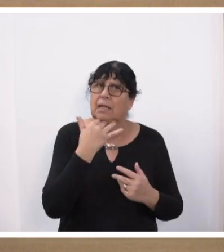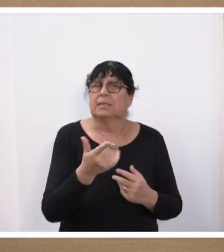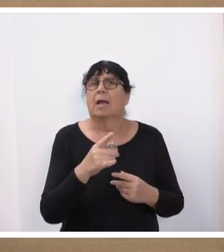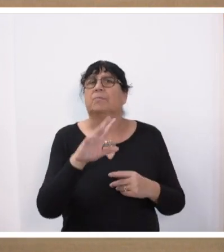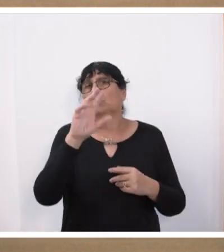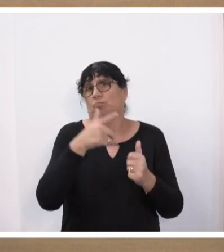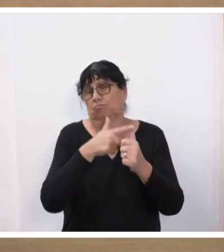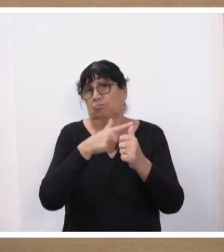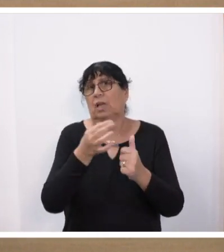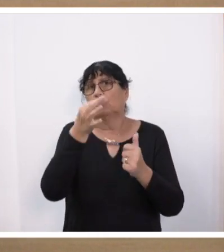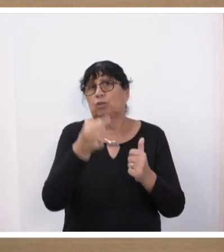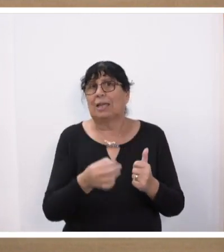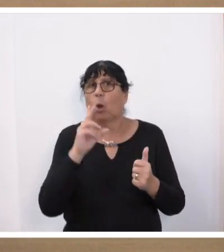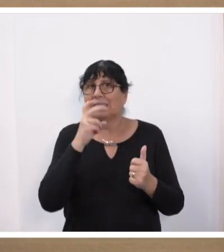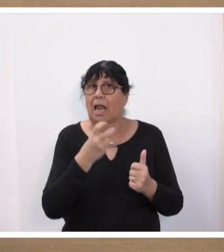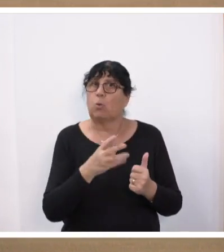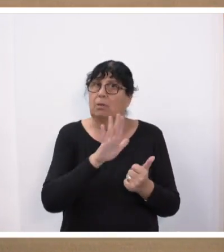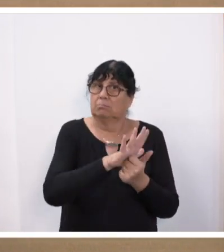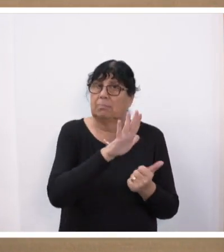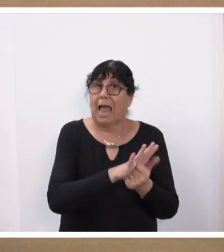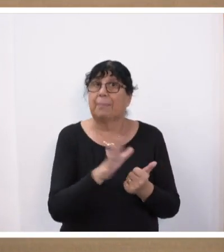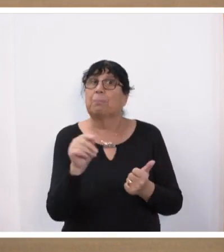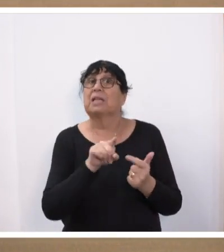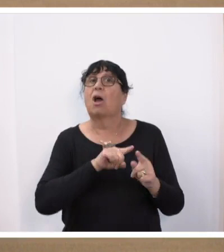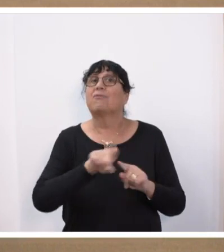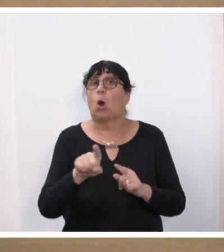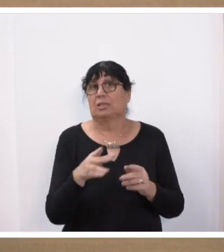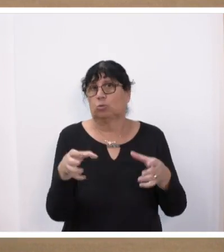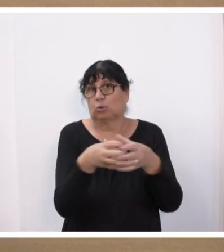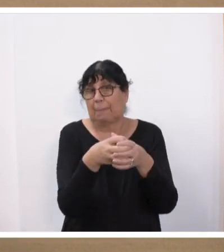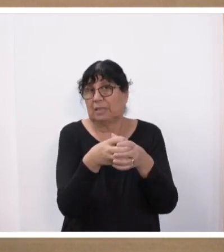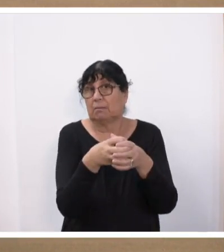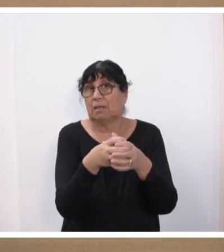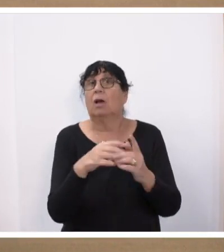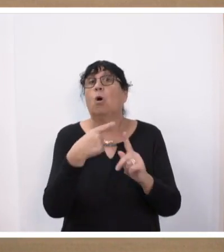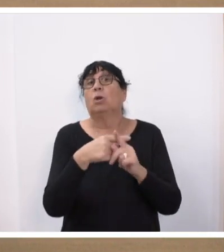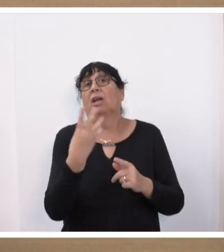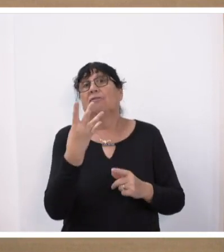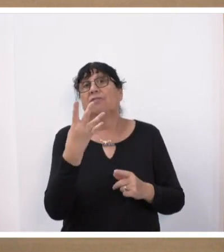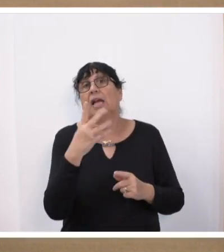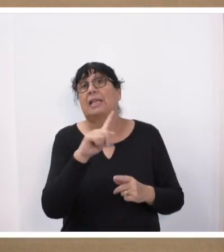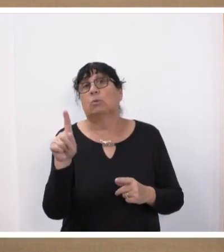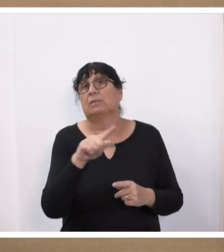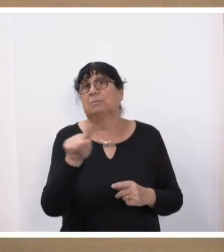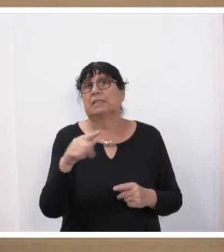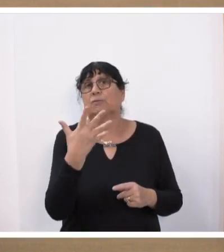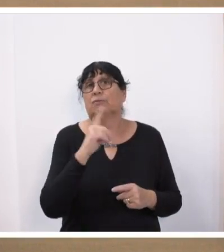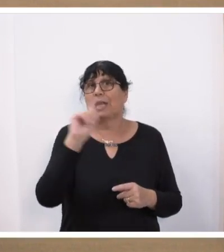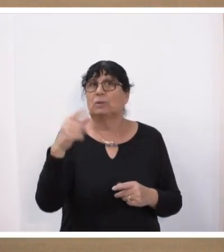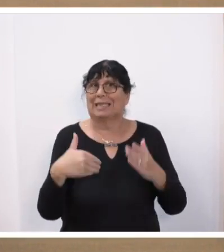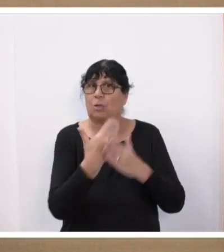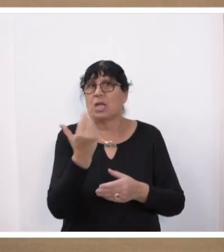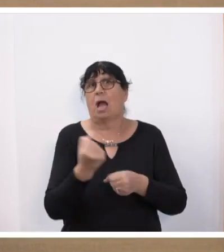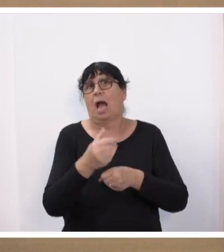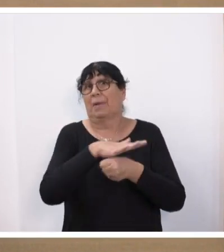erstens den Standort Saarlouis erhalten mit fortzusammen und wir werden darüber hinaus 4.000 5.000 neue Arbeitsplätze im Raum